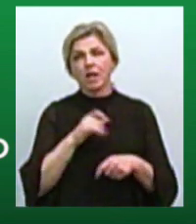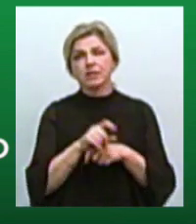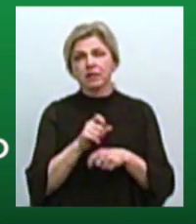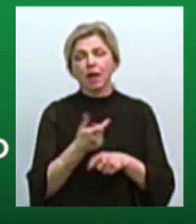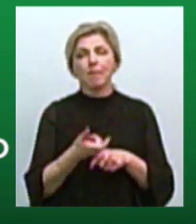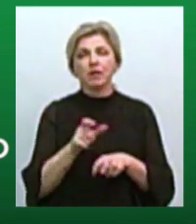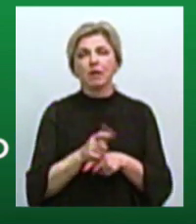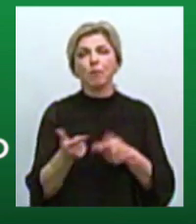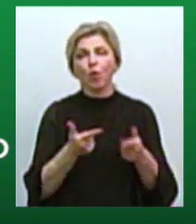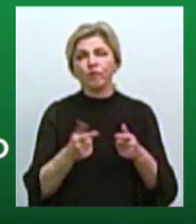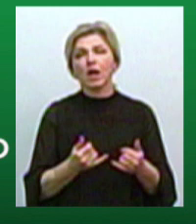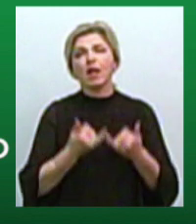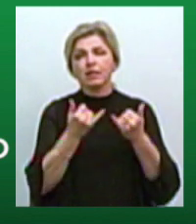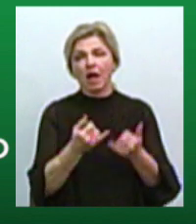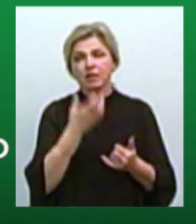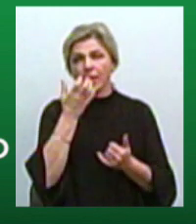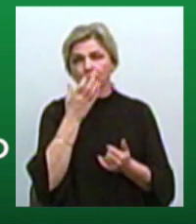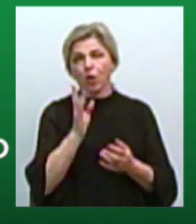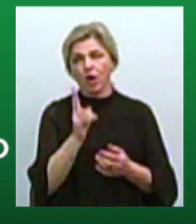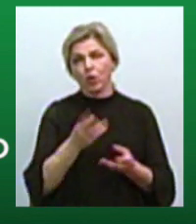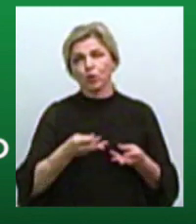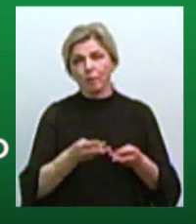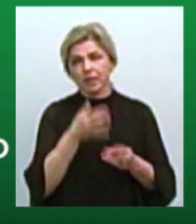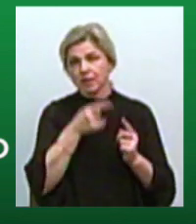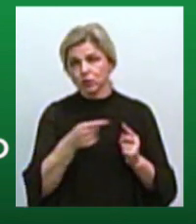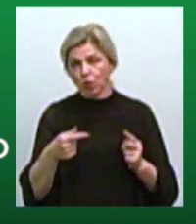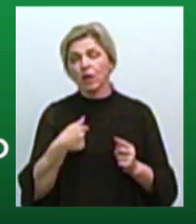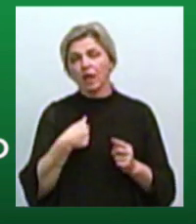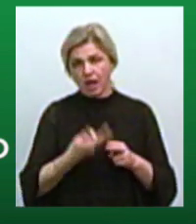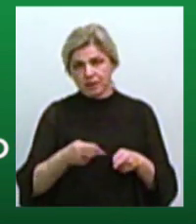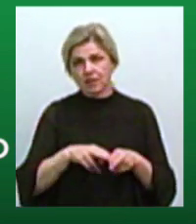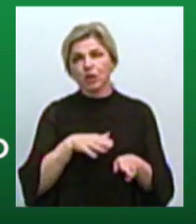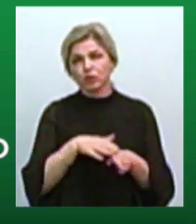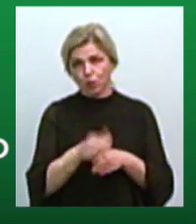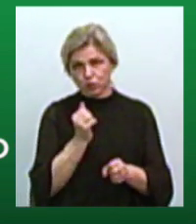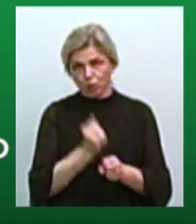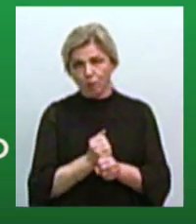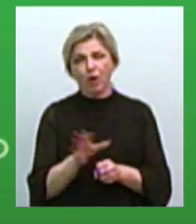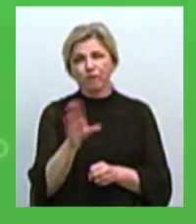підготувати і подати тепло до опалювального сезону. Я це зроблю. Все інше – це дрібниці.